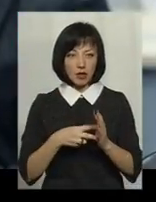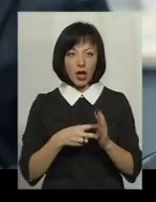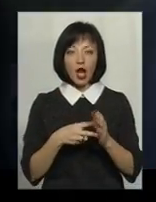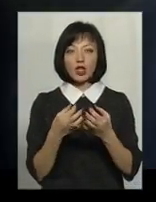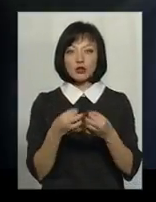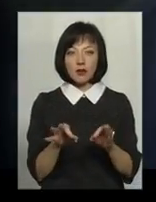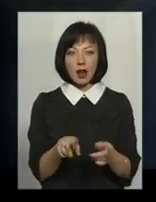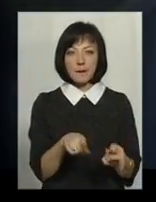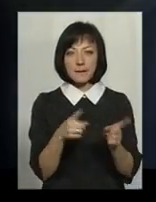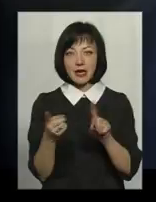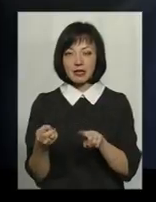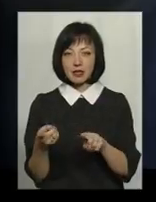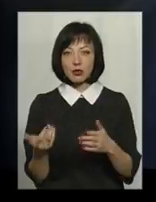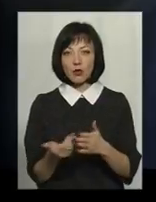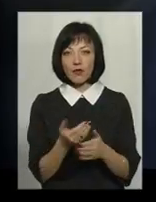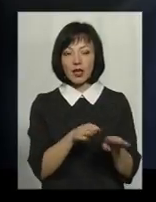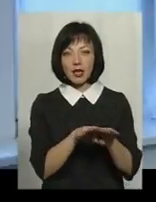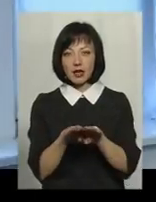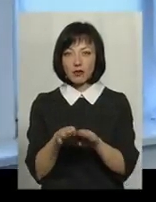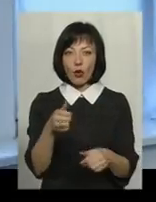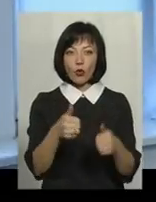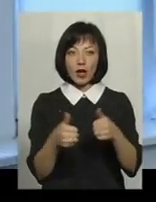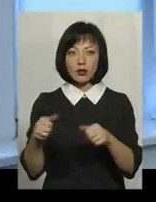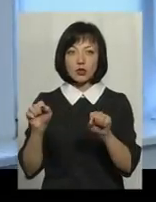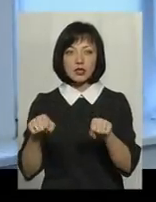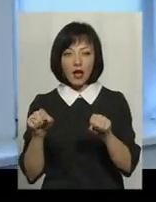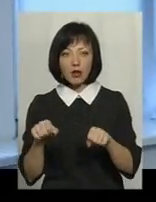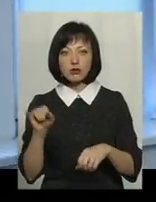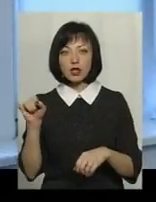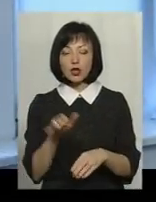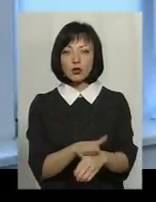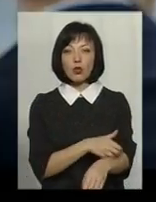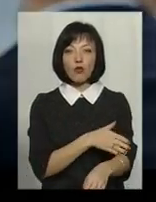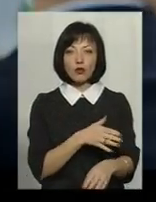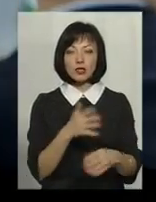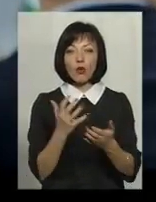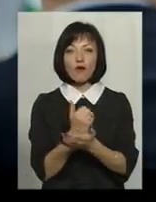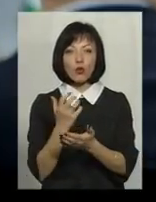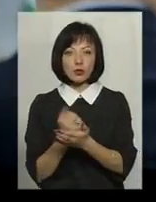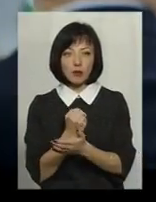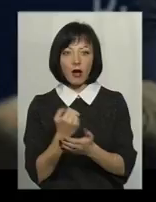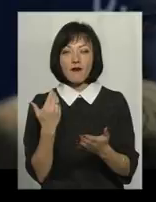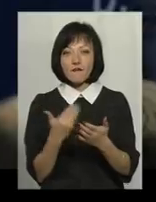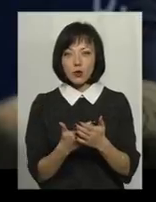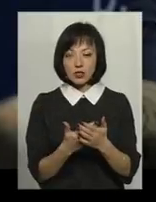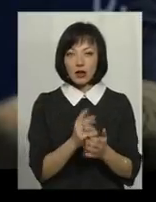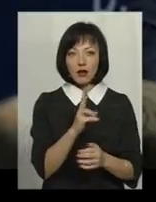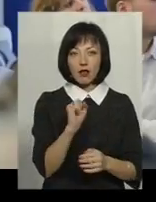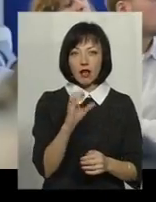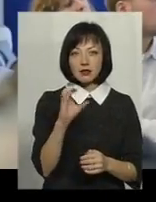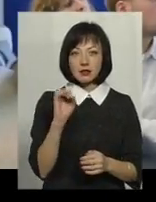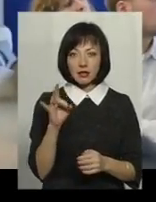перейти на новий рівень і конкурентної здатності, і довгострокового успіху. Отже, кластери – це